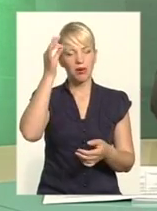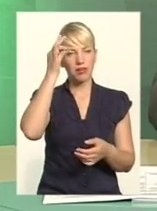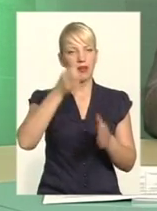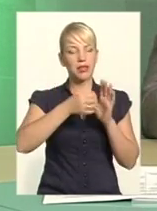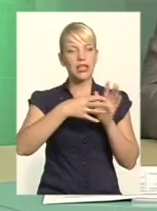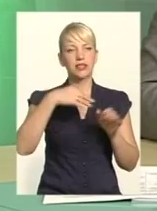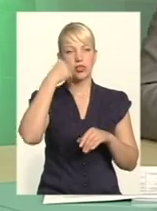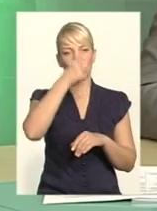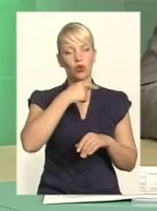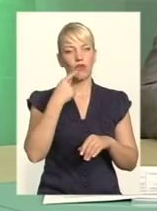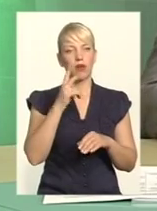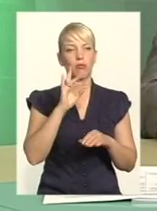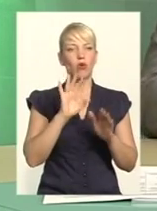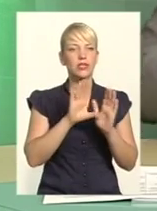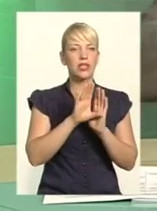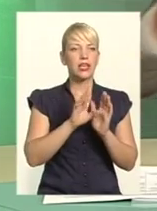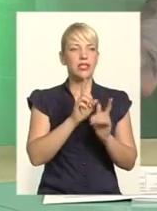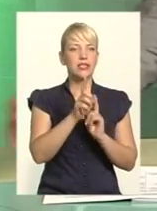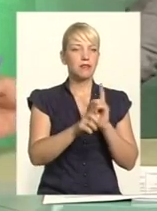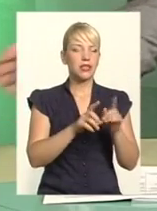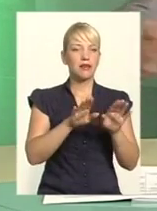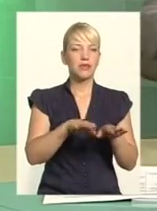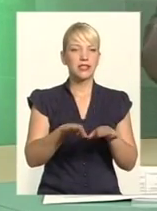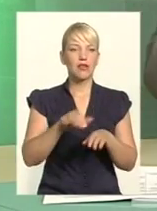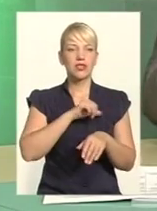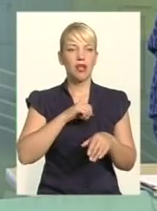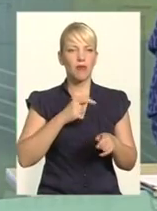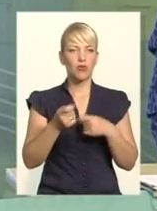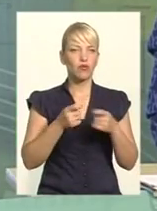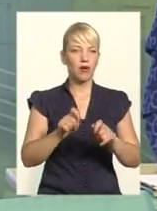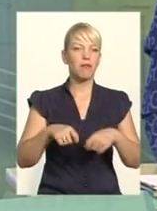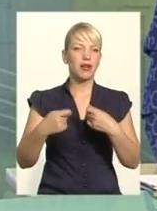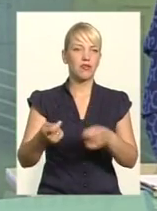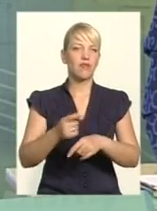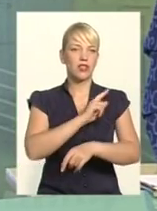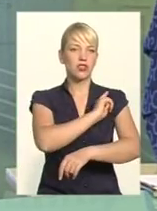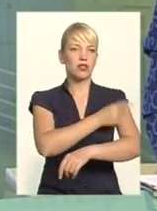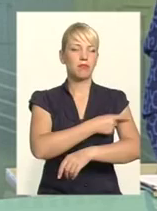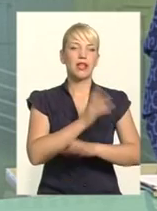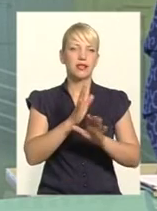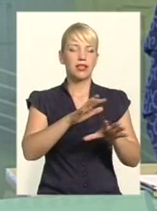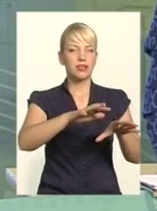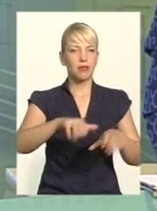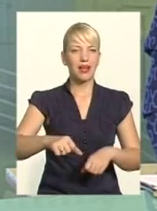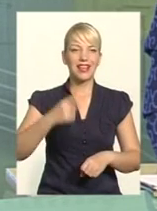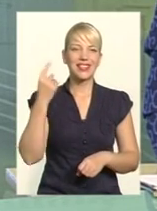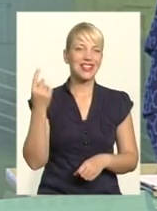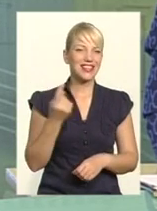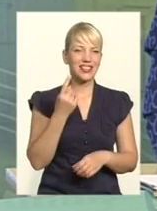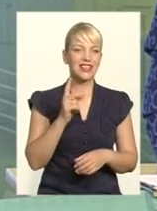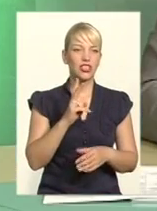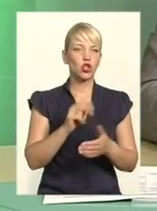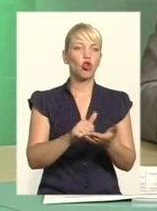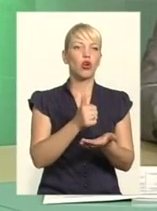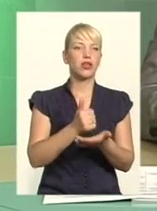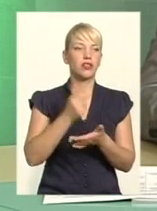говорили про зміни до місцевого самоврядування, передача повноважень і тому подібне. Тільки забирали єдиний лідер країни, який реальну децентралізацію